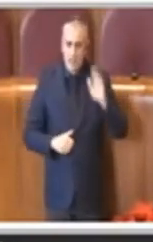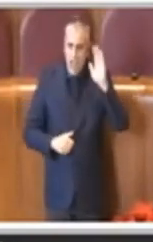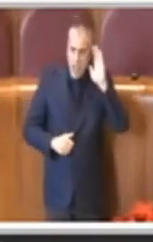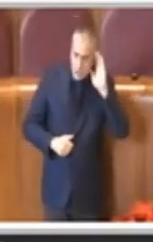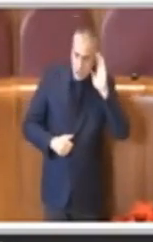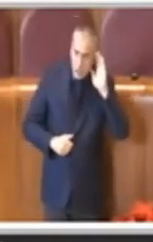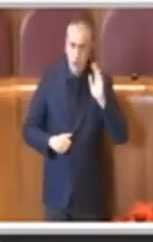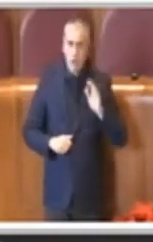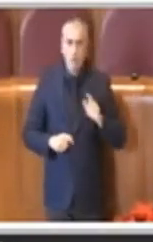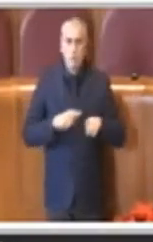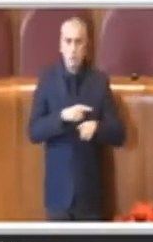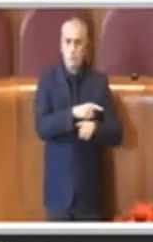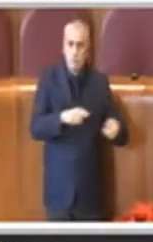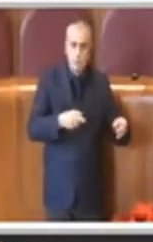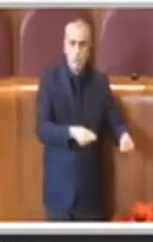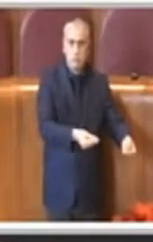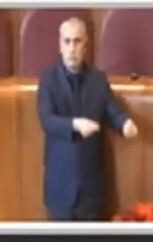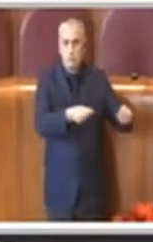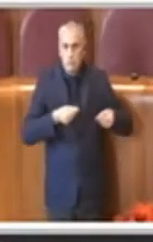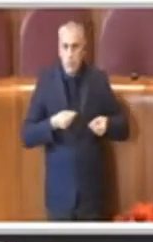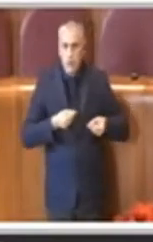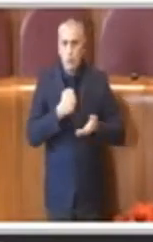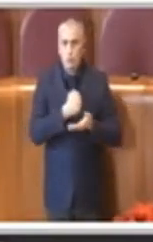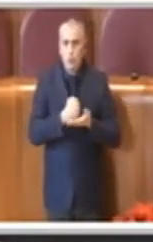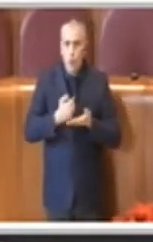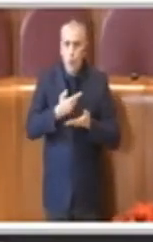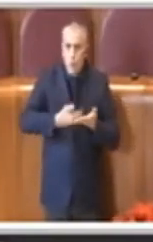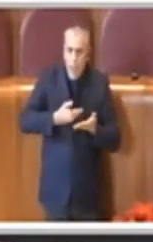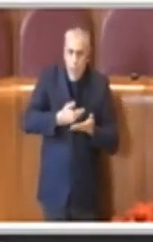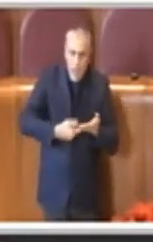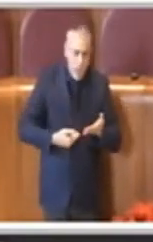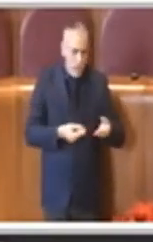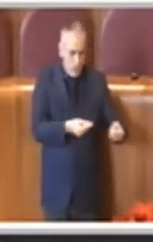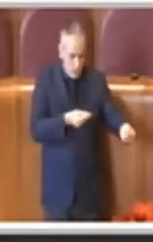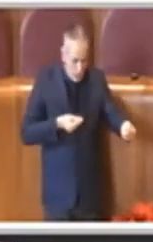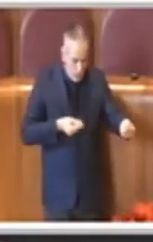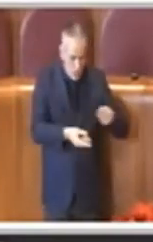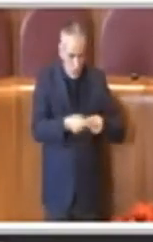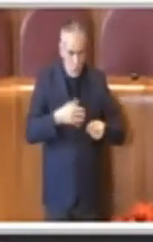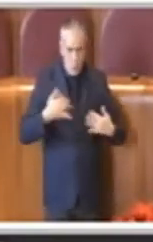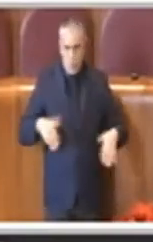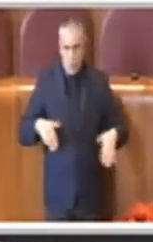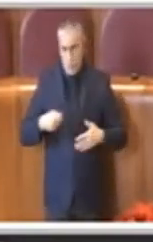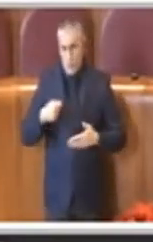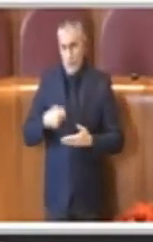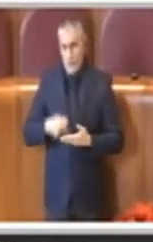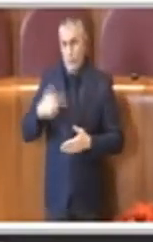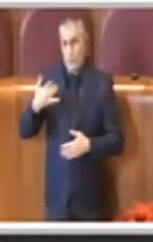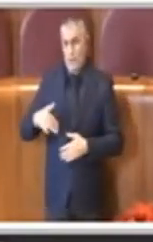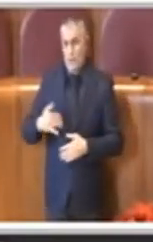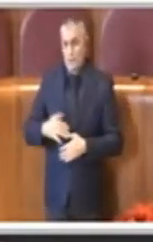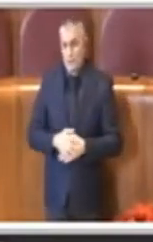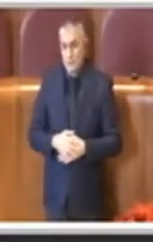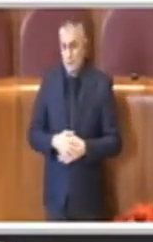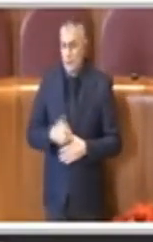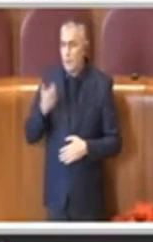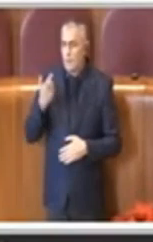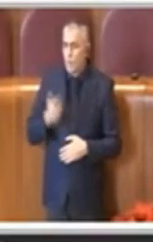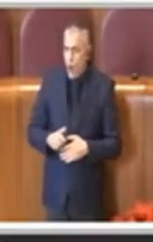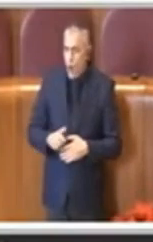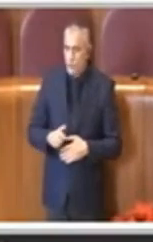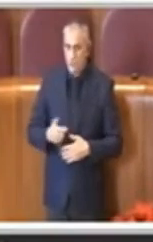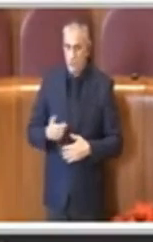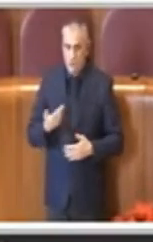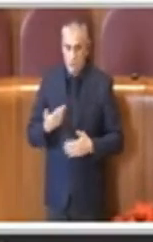di documenti e documentazione è stata importante per andare avanti su questi